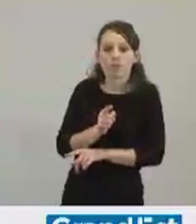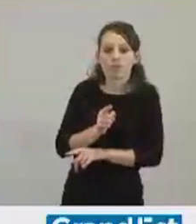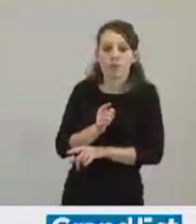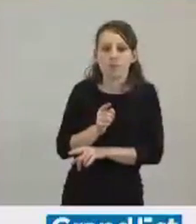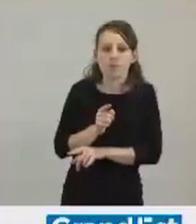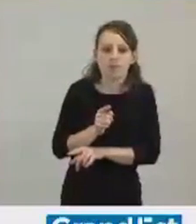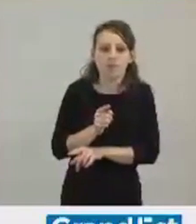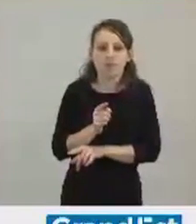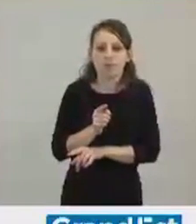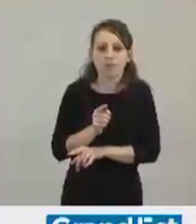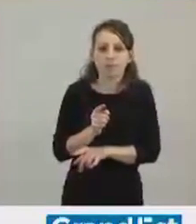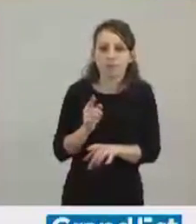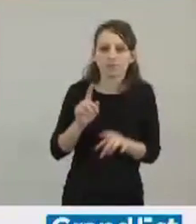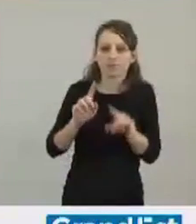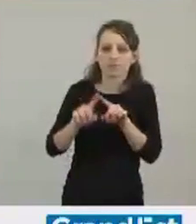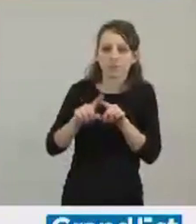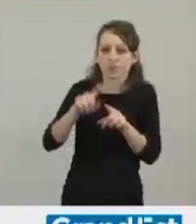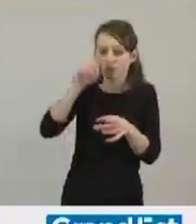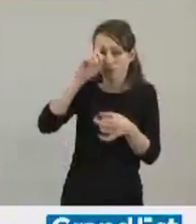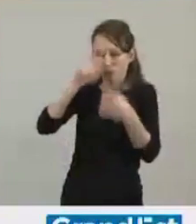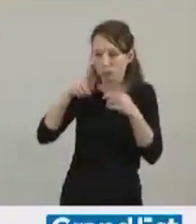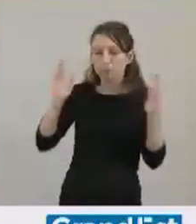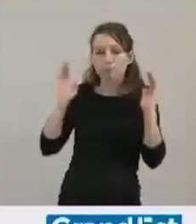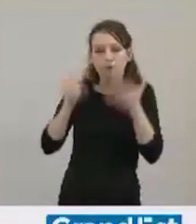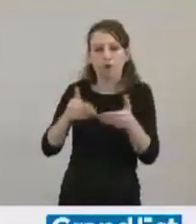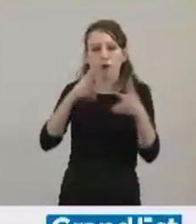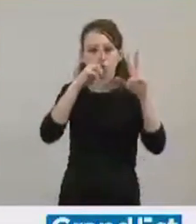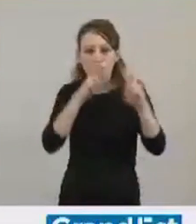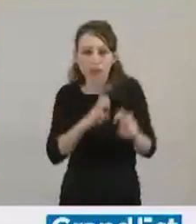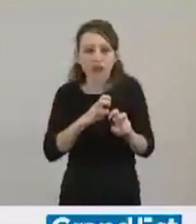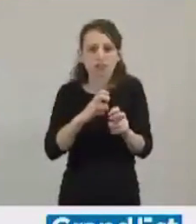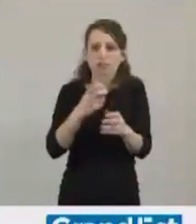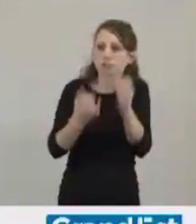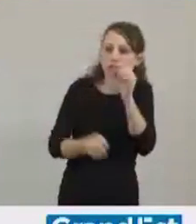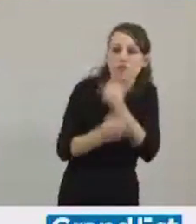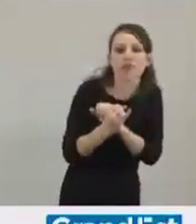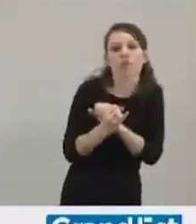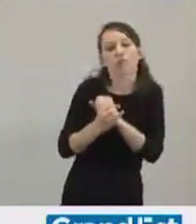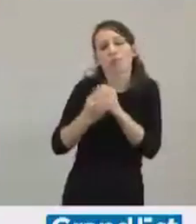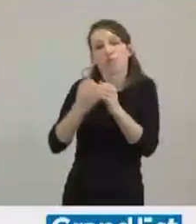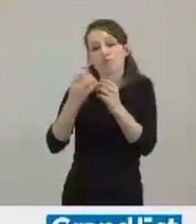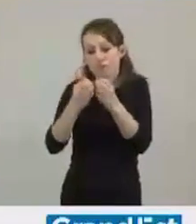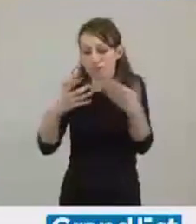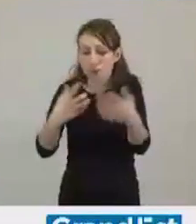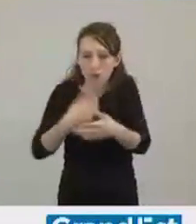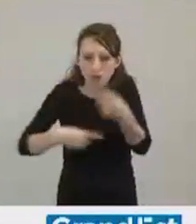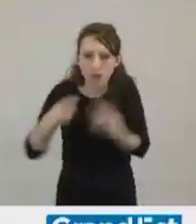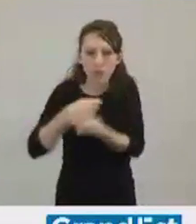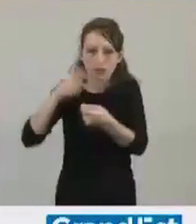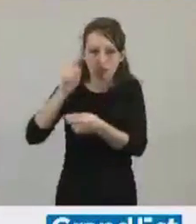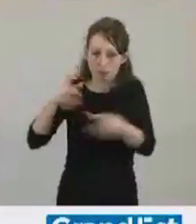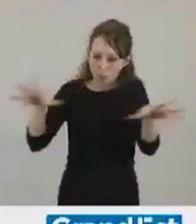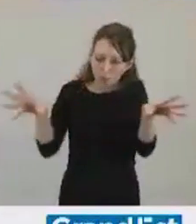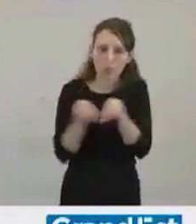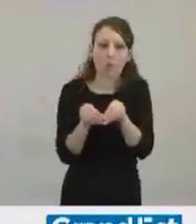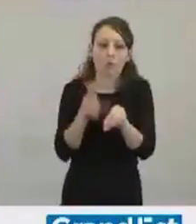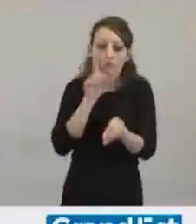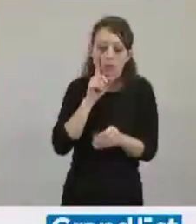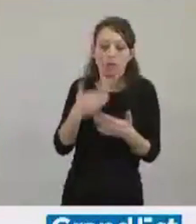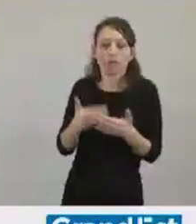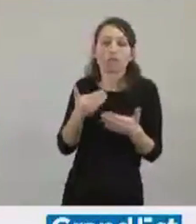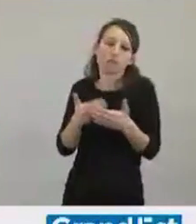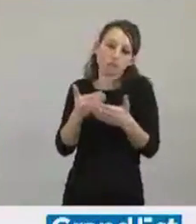en parlera tout à l'heure, l'innovation et le développement économique. Parce que tout ceci est un continuum. Il nous faut aujourd'hui inscrire des